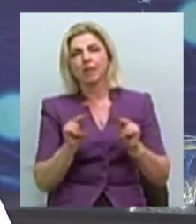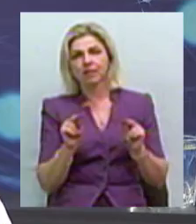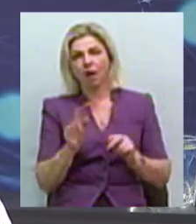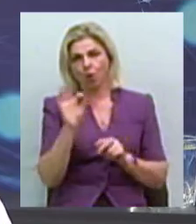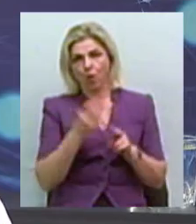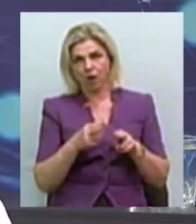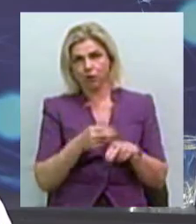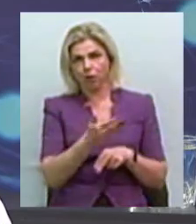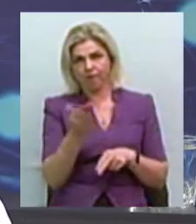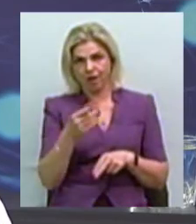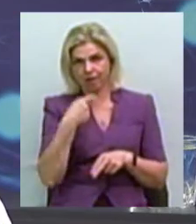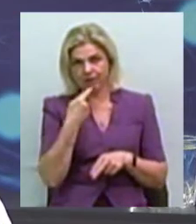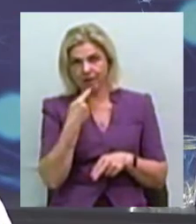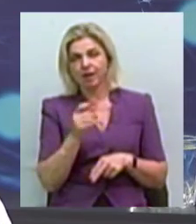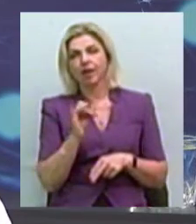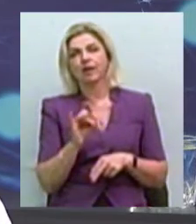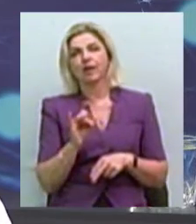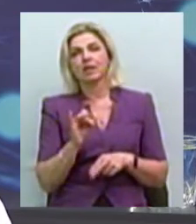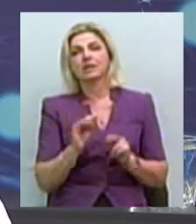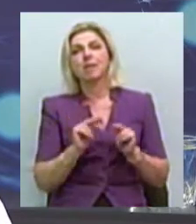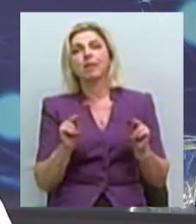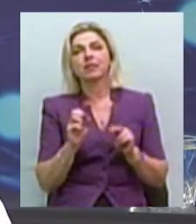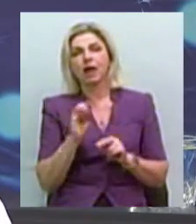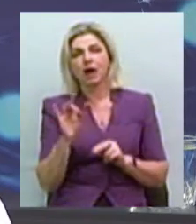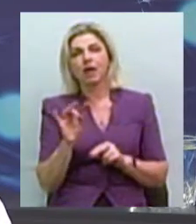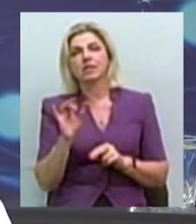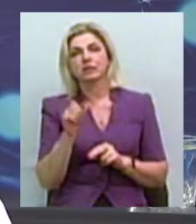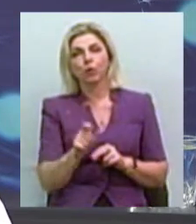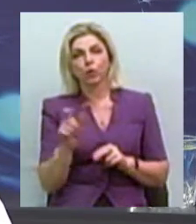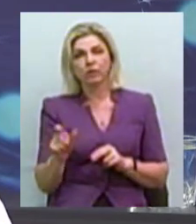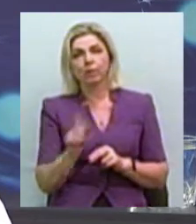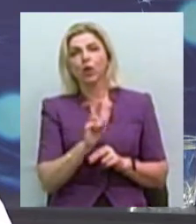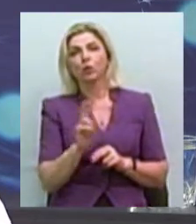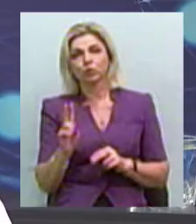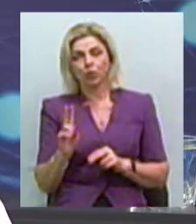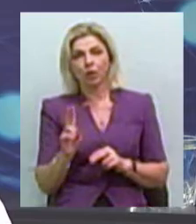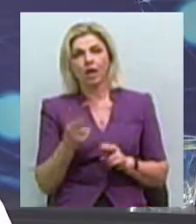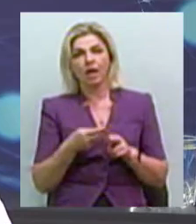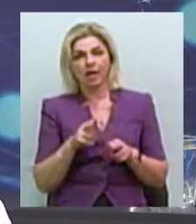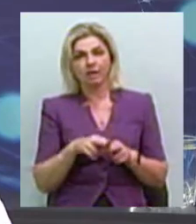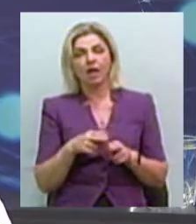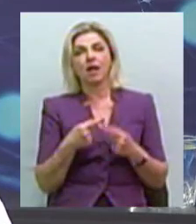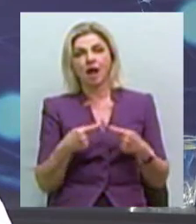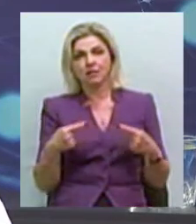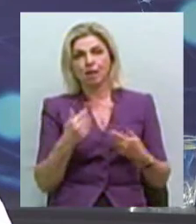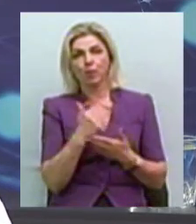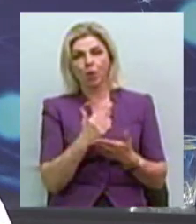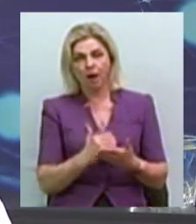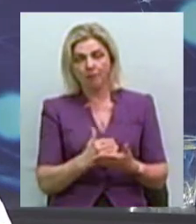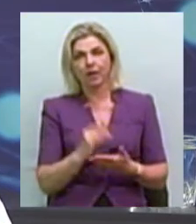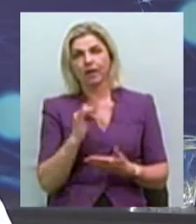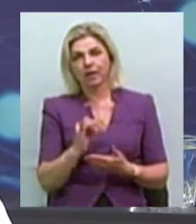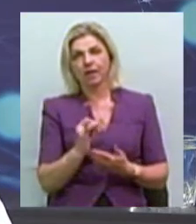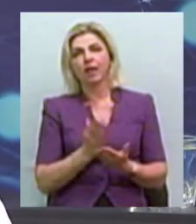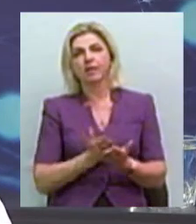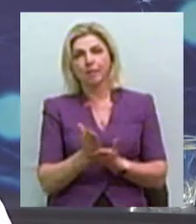наголошували. І це семінари, як із особами, з якими ми працюємо, це коруційні програми. Також це безпосередньо